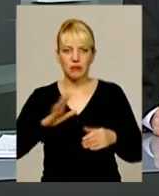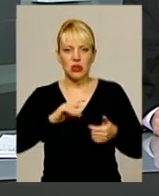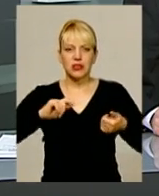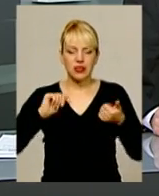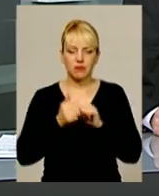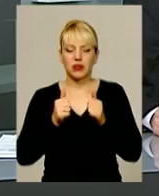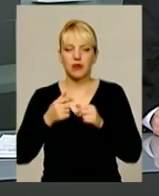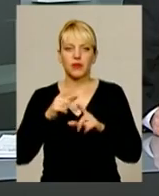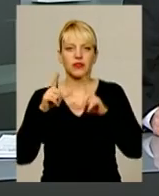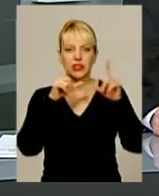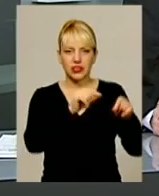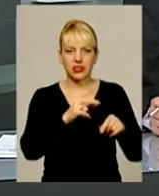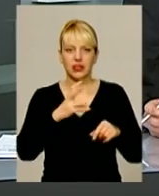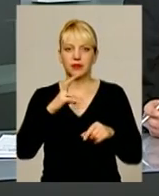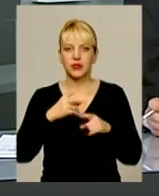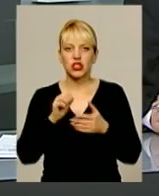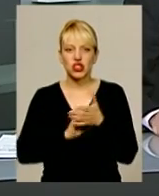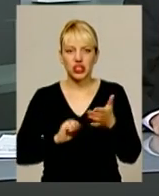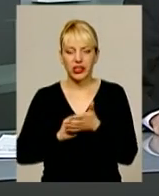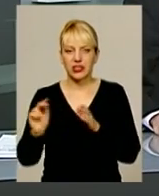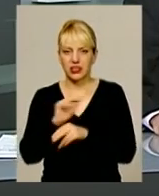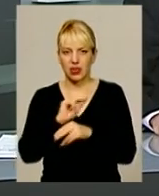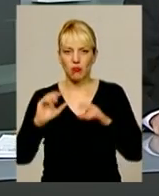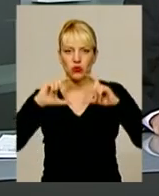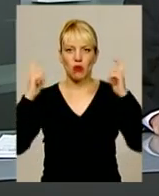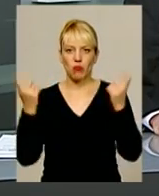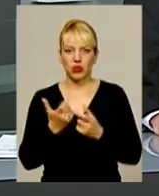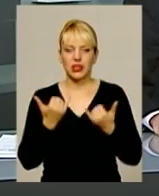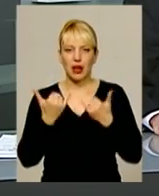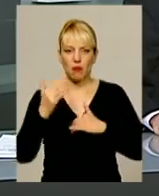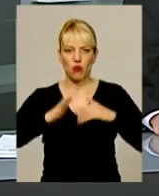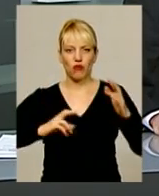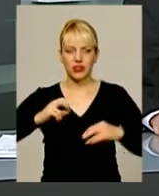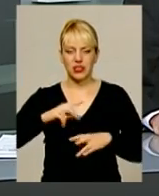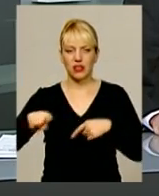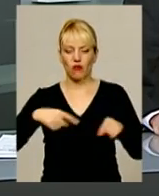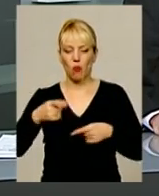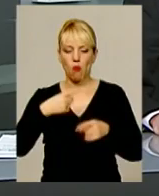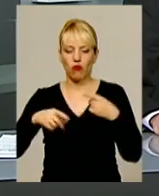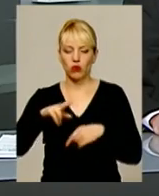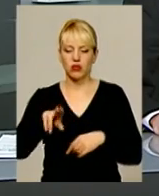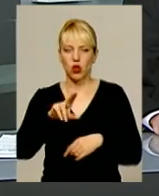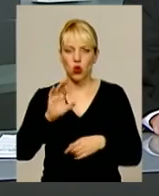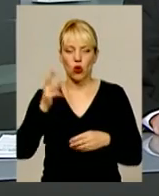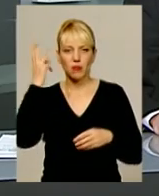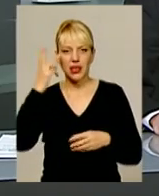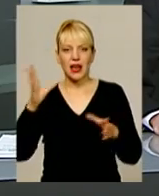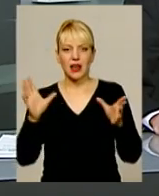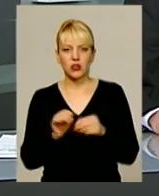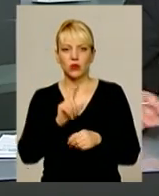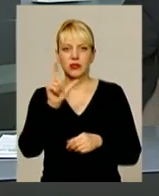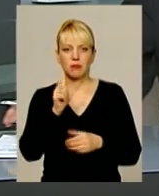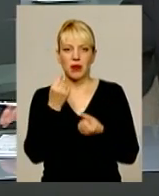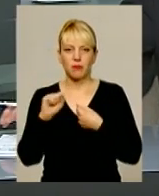реконструкцію стадіону «Поділля». Цими вихідними професійний футбол повернувся до Хмельницького разом із перемогою місцевої